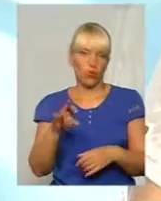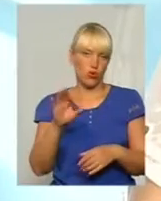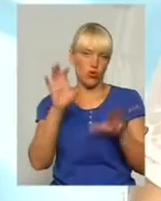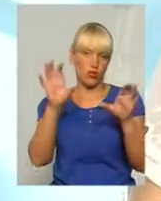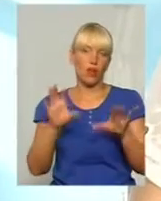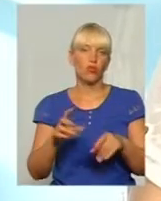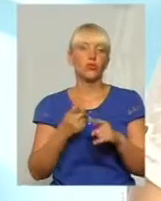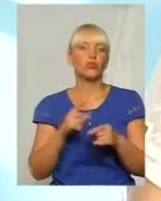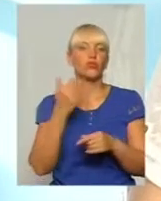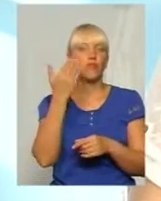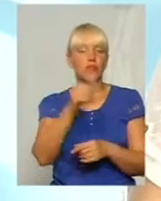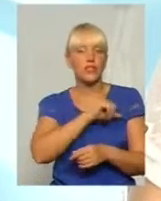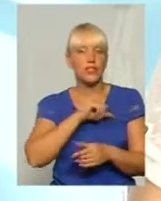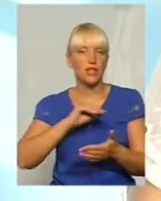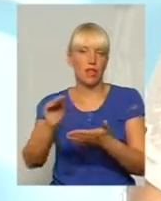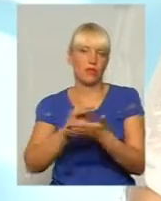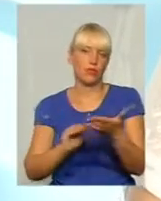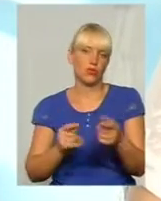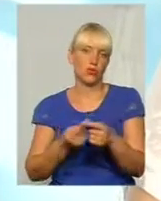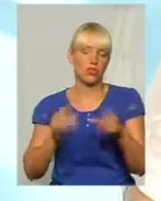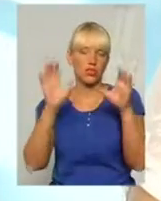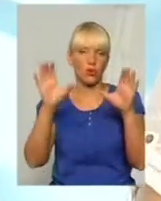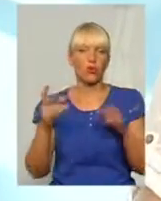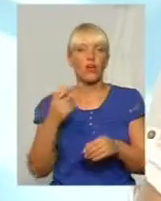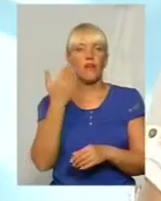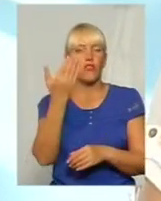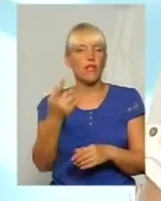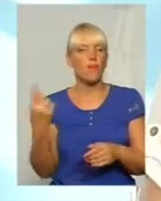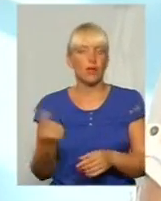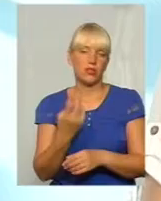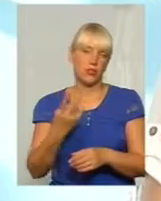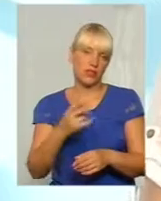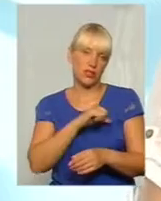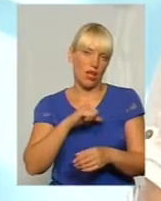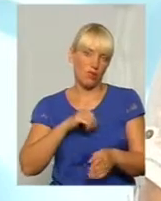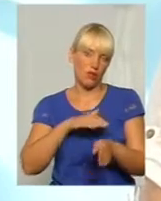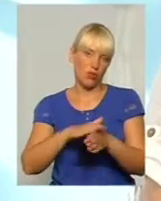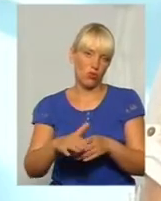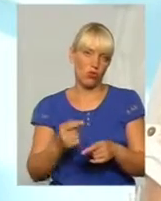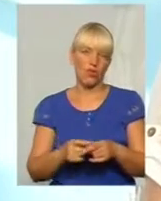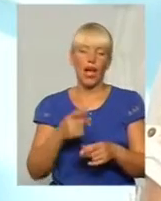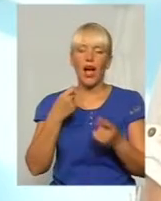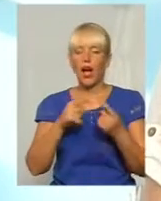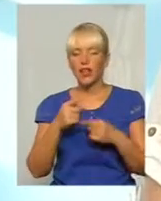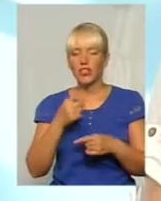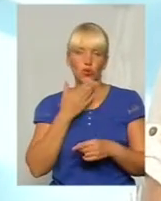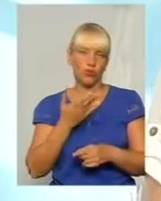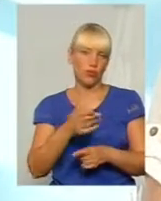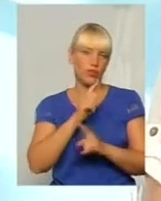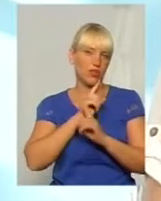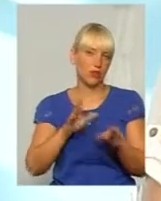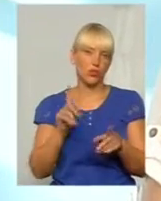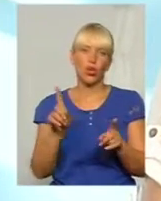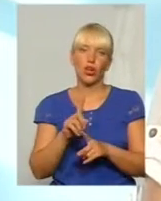продукують ці закони. І вони повинні першими їх виконувати. Ну а все решта, то не буду навіть зараз коментувати, тому що те, що діється до